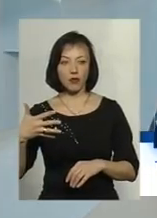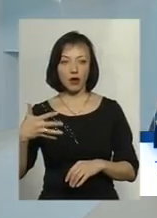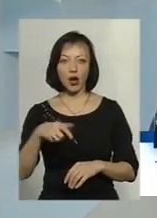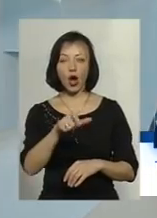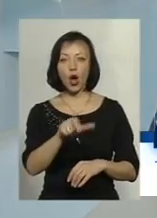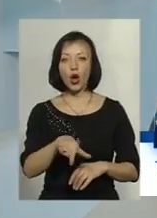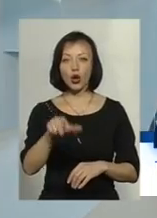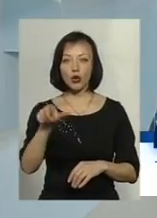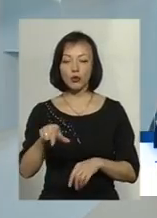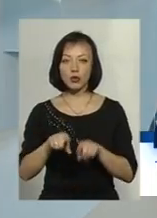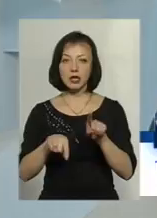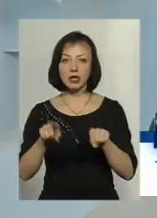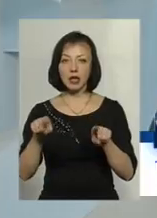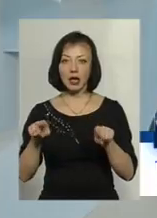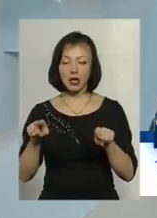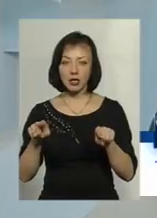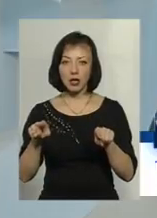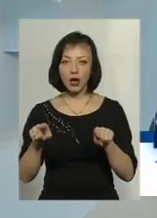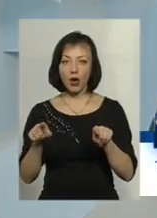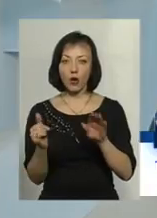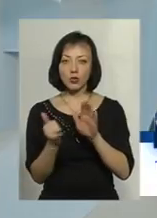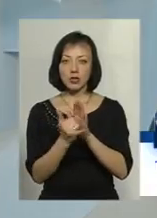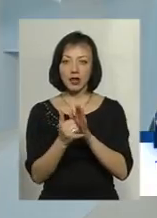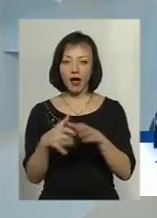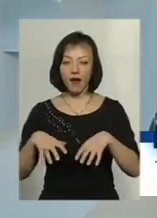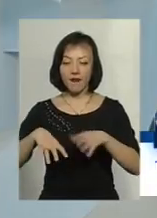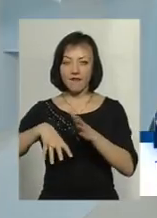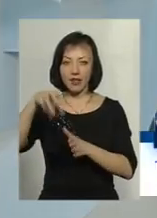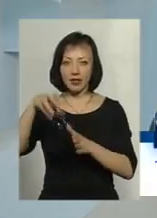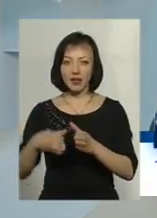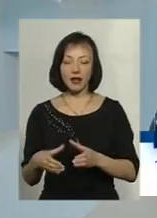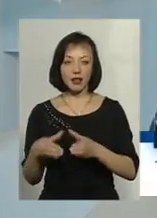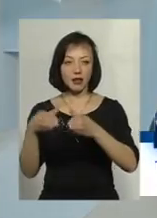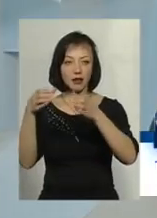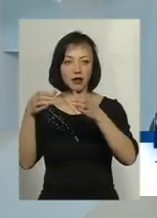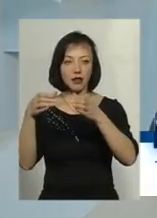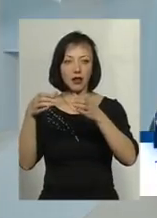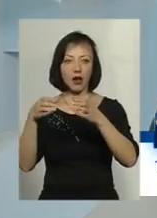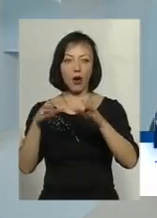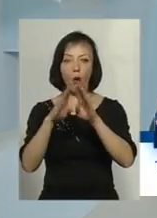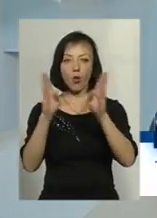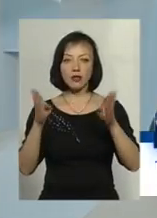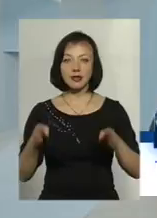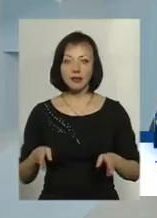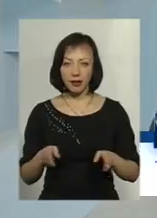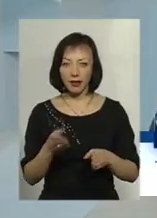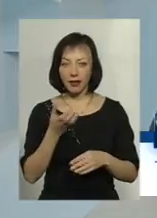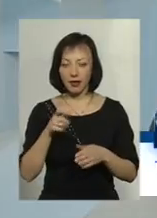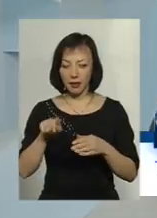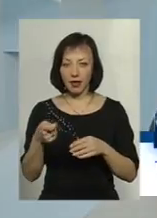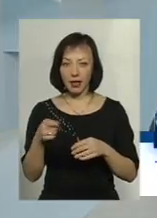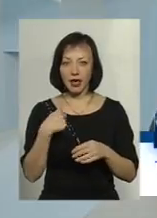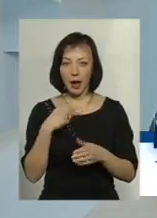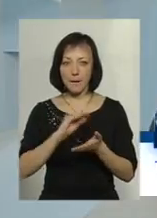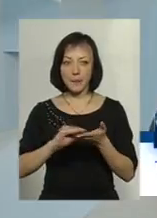Люди деякі поставили в вентиляційних каналах димові котли. Я писав